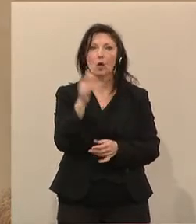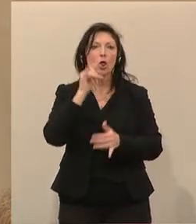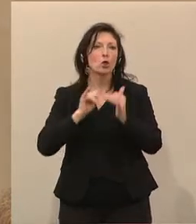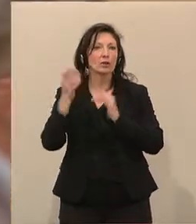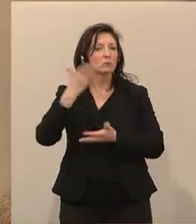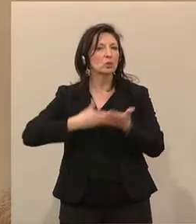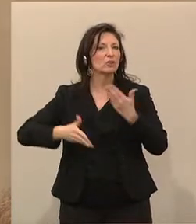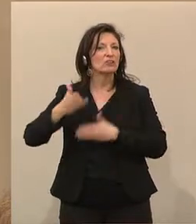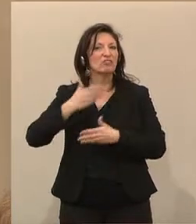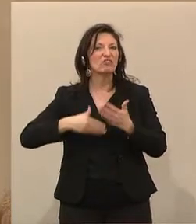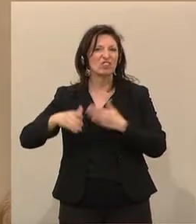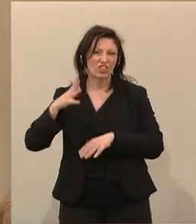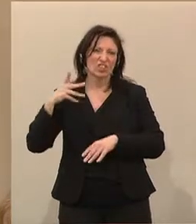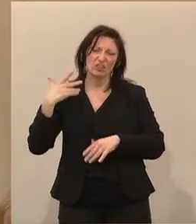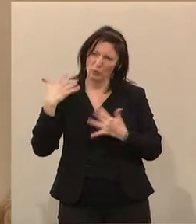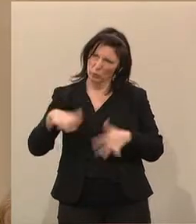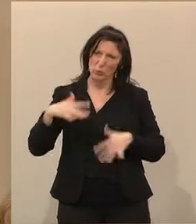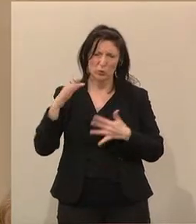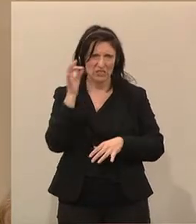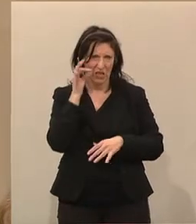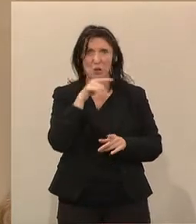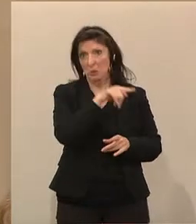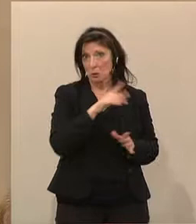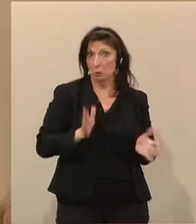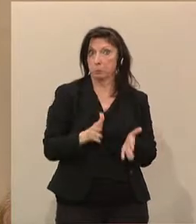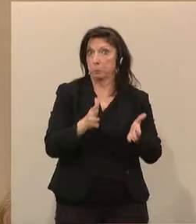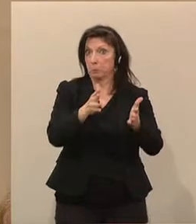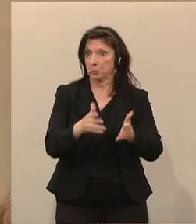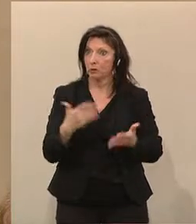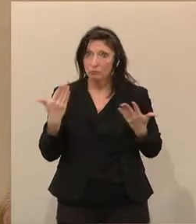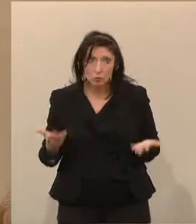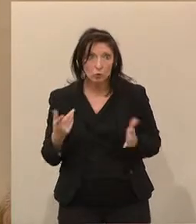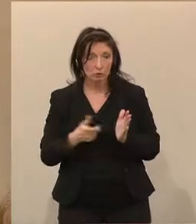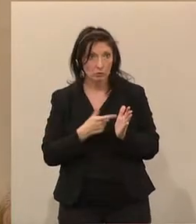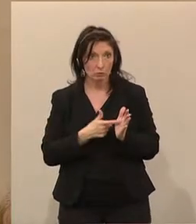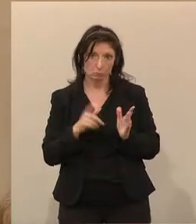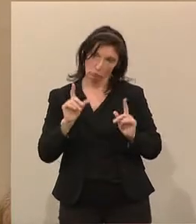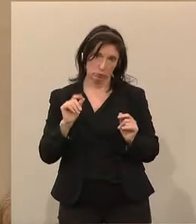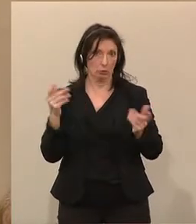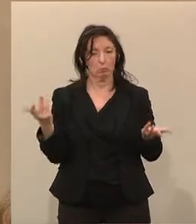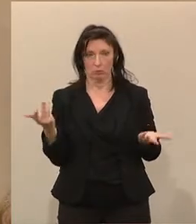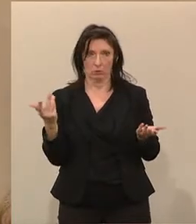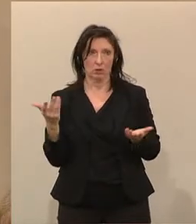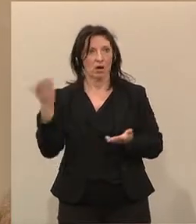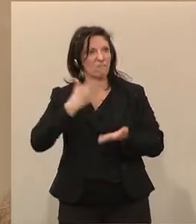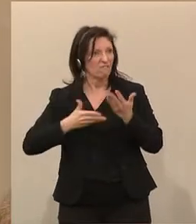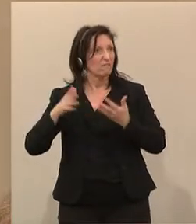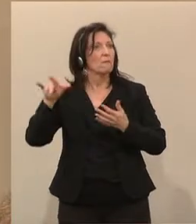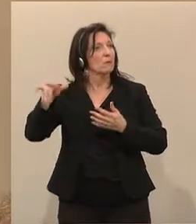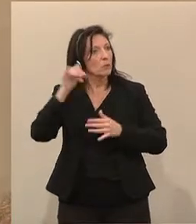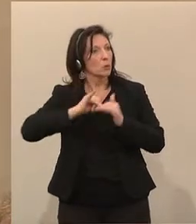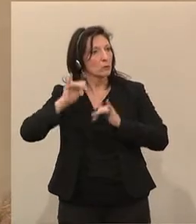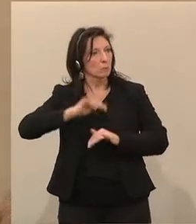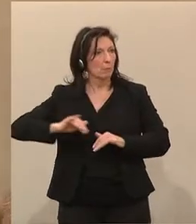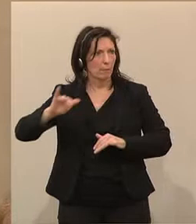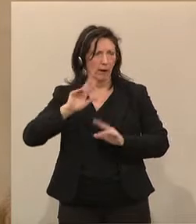auch vorangetrieben hat. Und unter diesen Voraussetzungen macht man es der Tourismuswirtschaft schon sehr schwer. Was